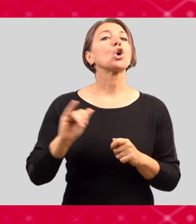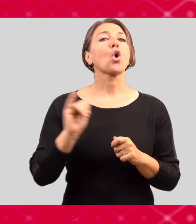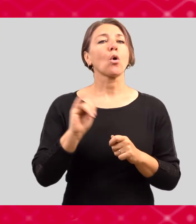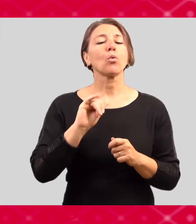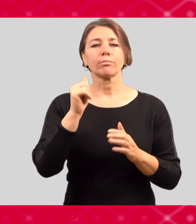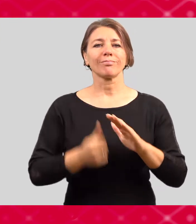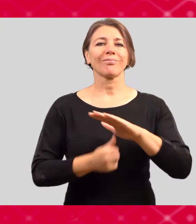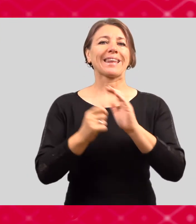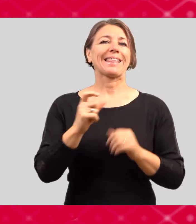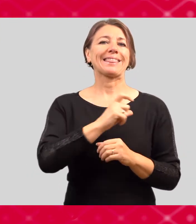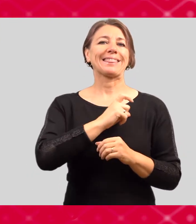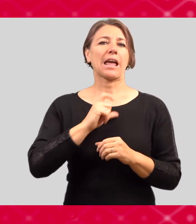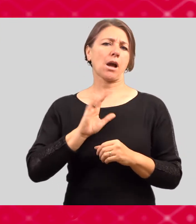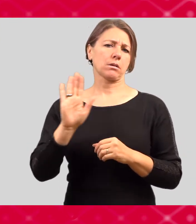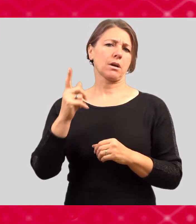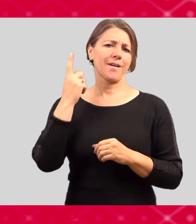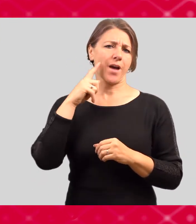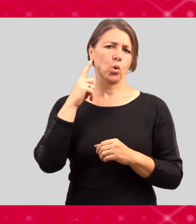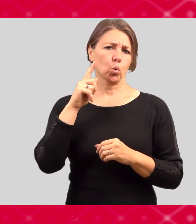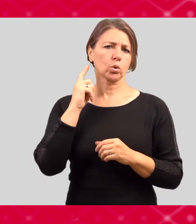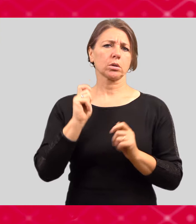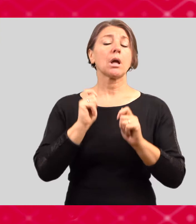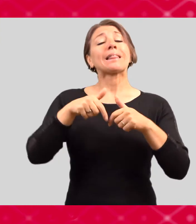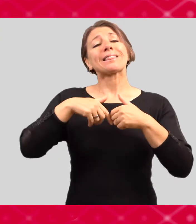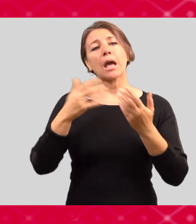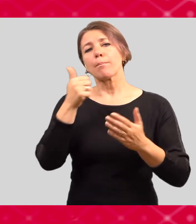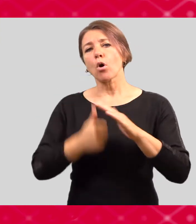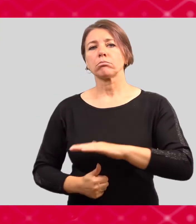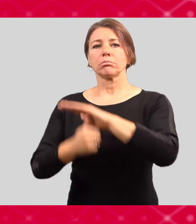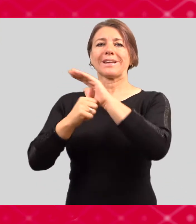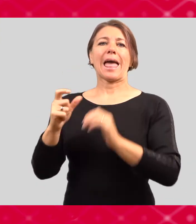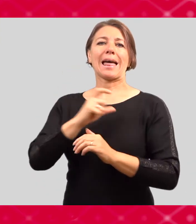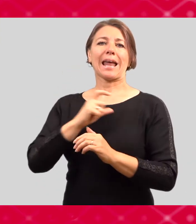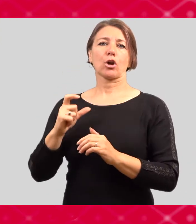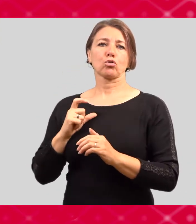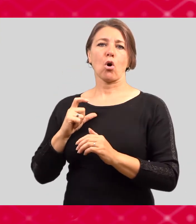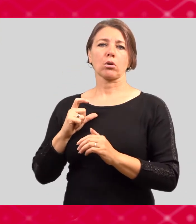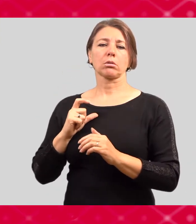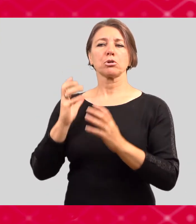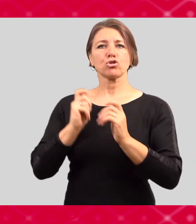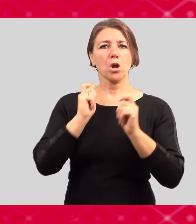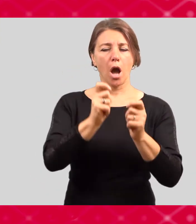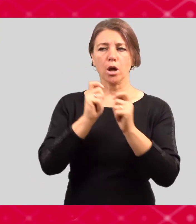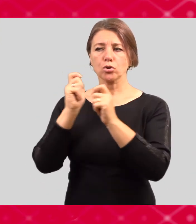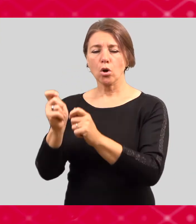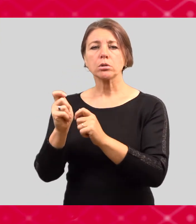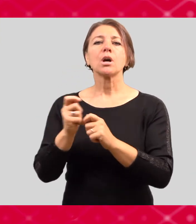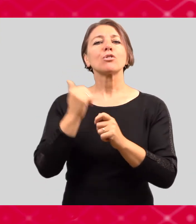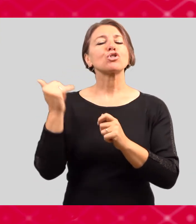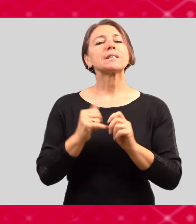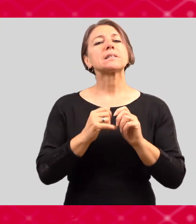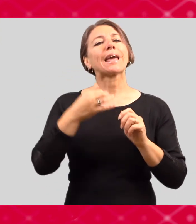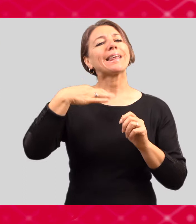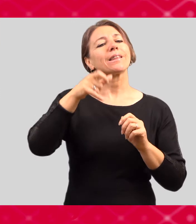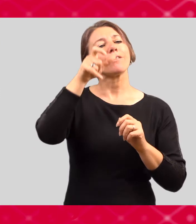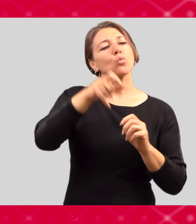dává děkanovi vaší fakulty, děkance nebo rektorovi. Každá žádost se posluzuje individuálně.